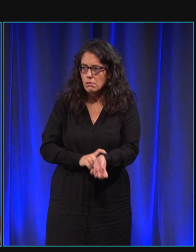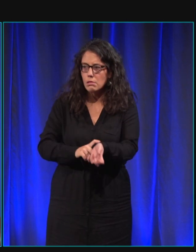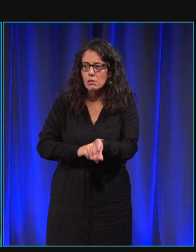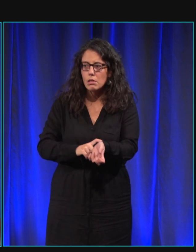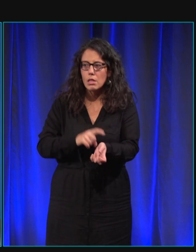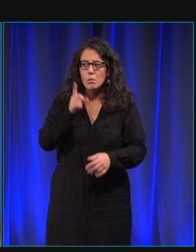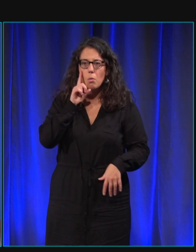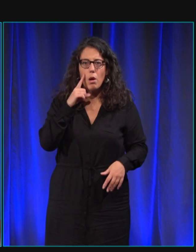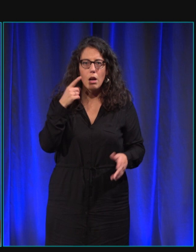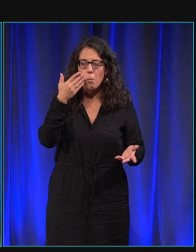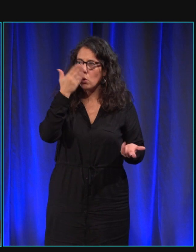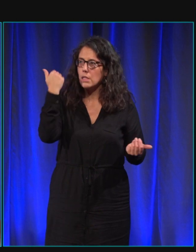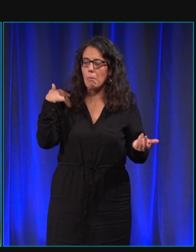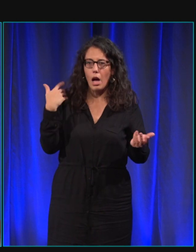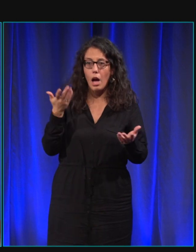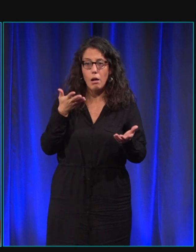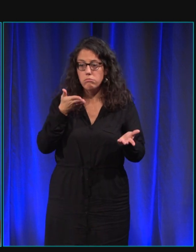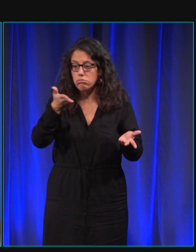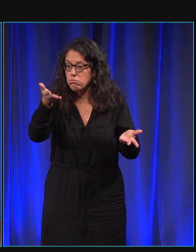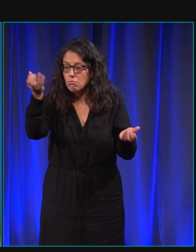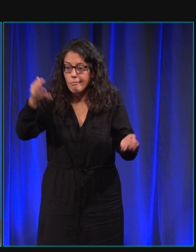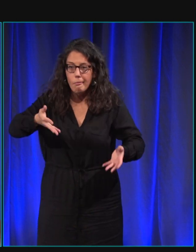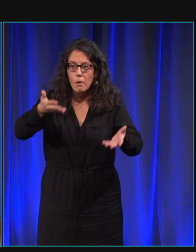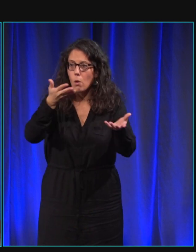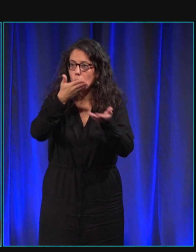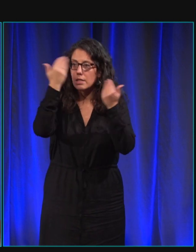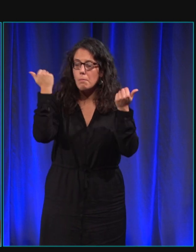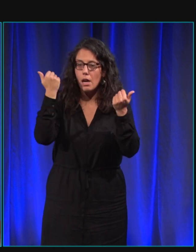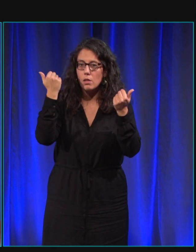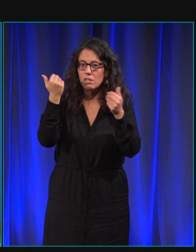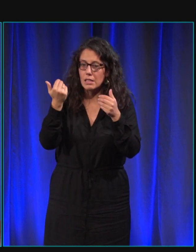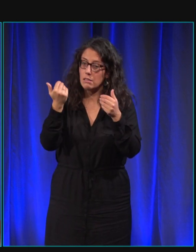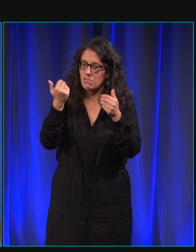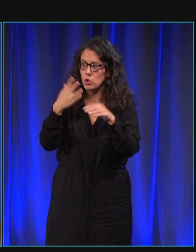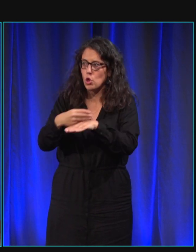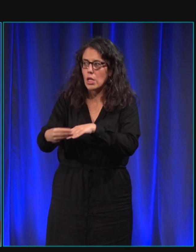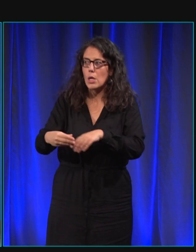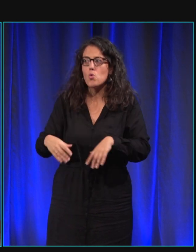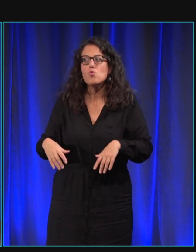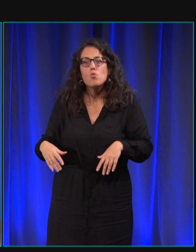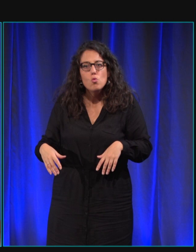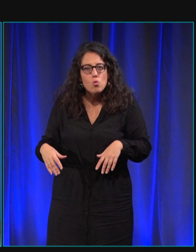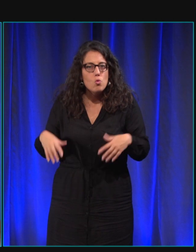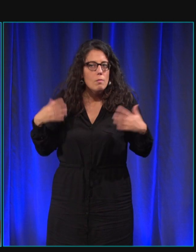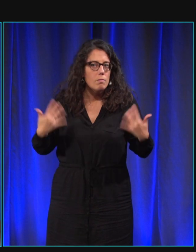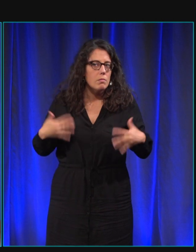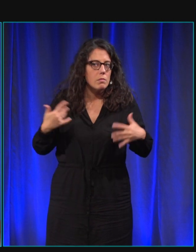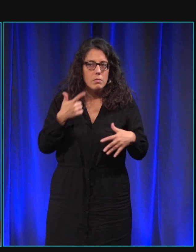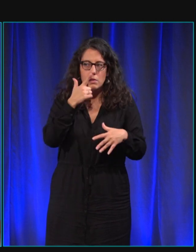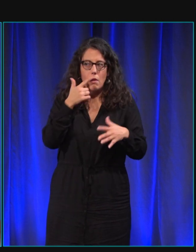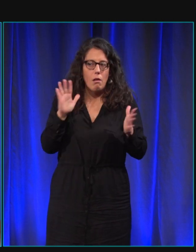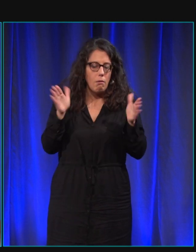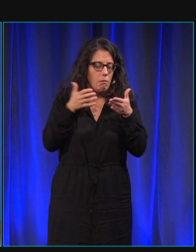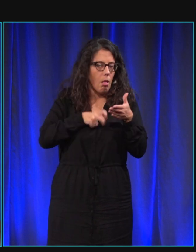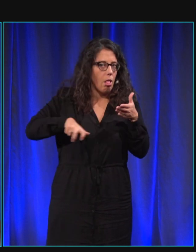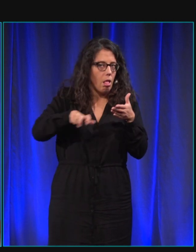demande ce qui nous tombe un peu sur la tête et puis après sortir on se referme un peu sur nous-mêmes voilà donc effectivement le départ